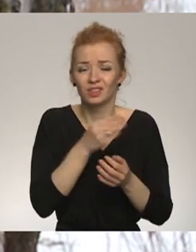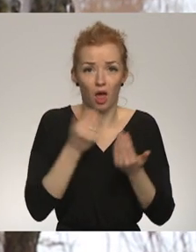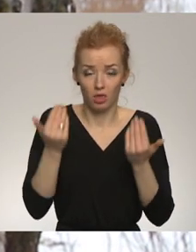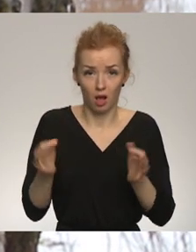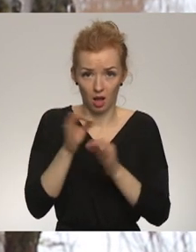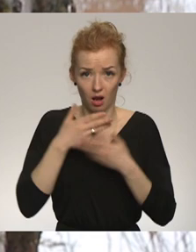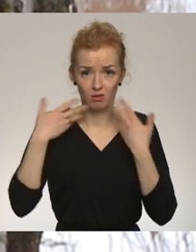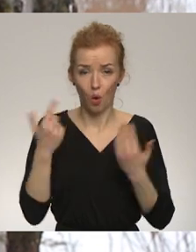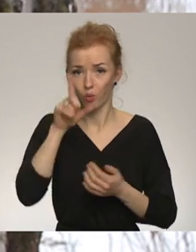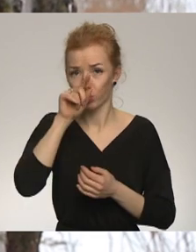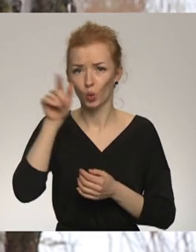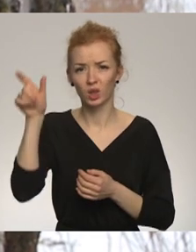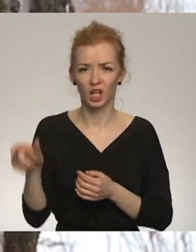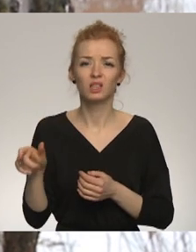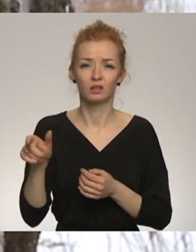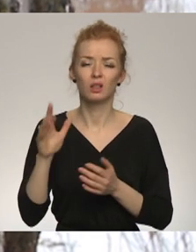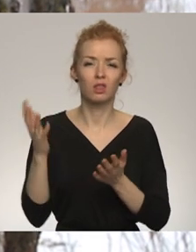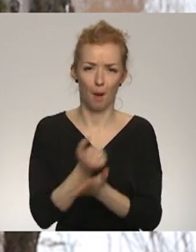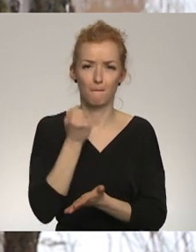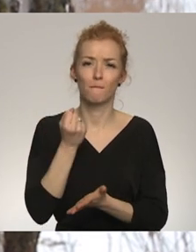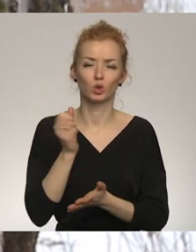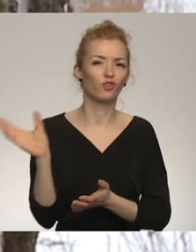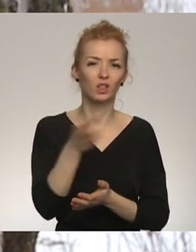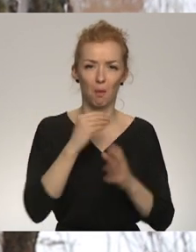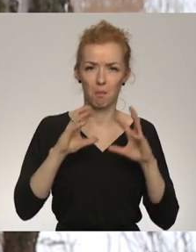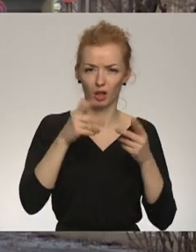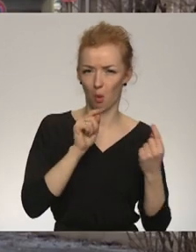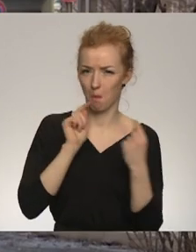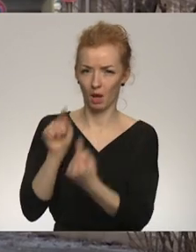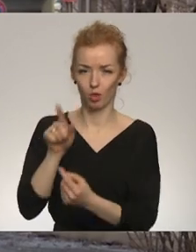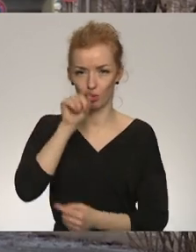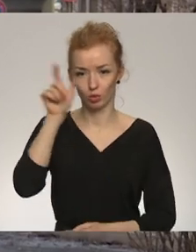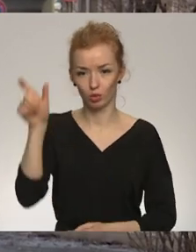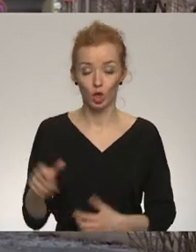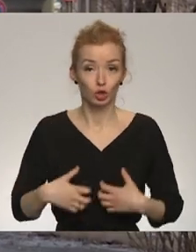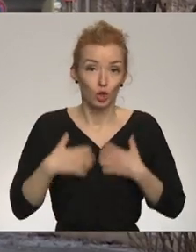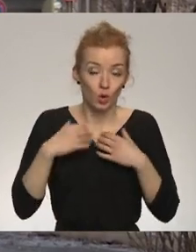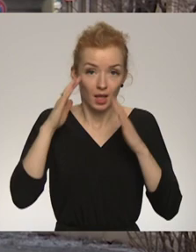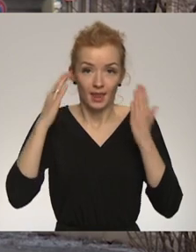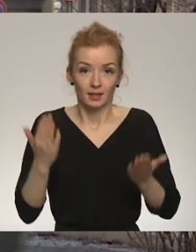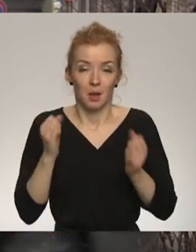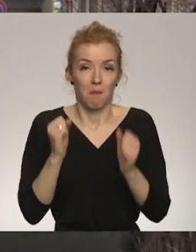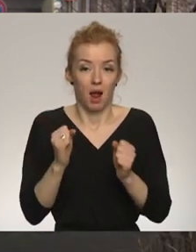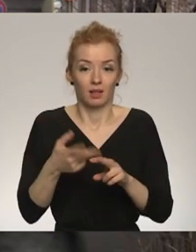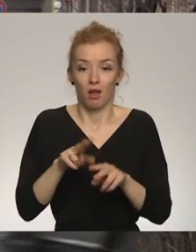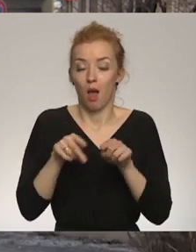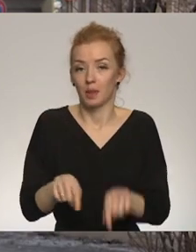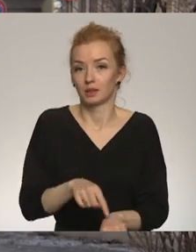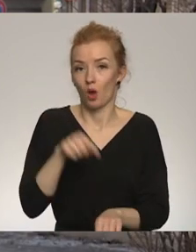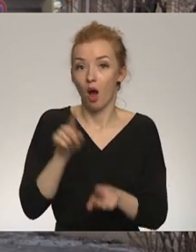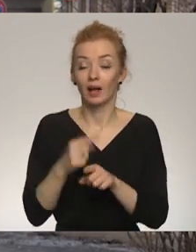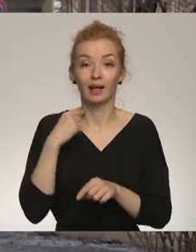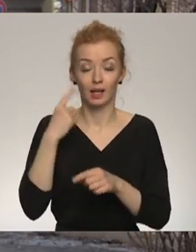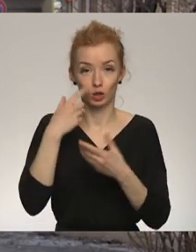nekā nav. Putins saņems pēc nopelniem. Visi pasaules šobrīd ir pret viņa. Šoks, neziņu un bailes. Tādas izģūtas ir arī